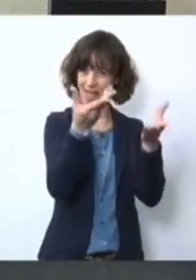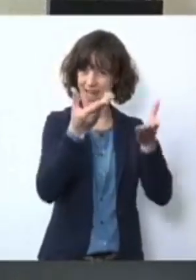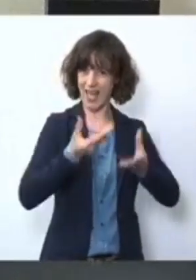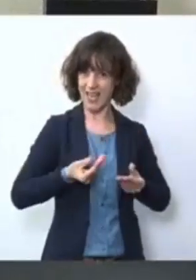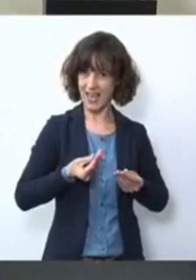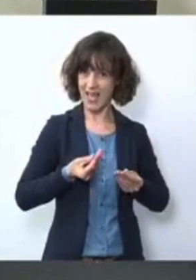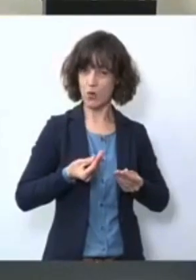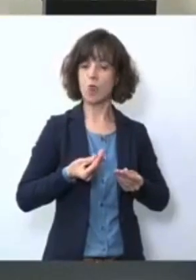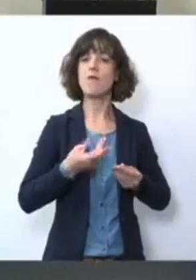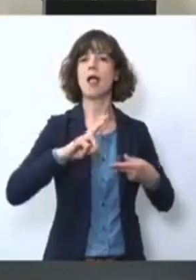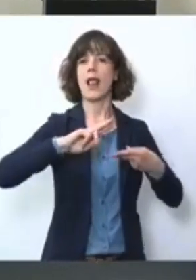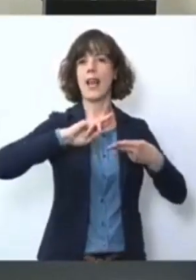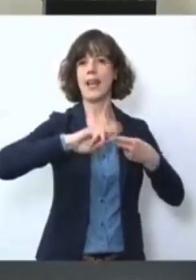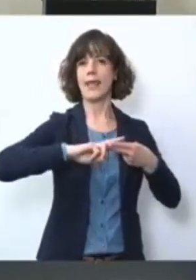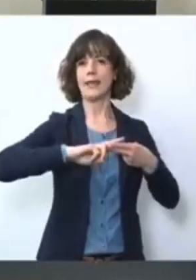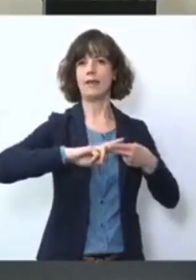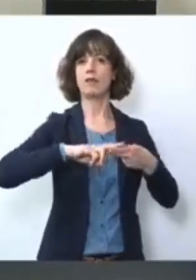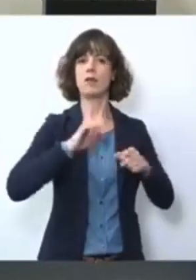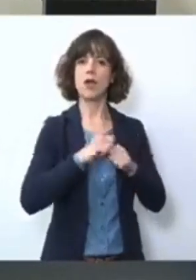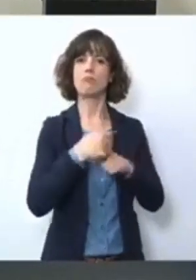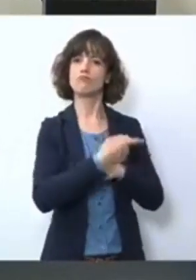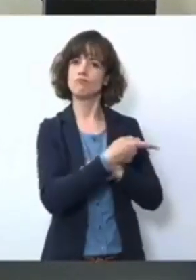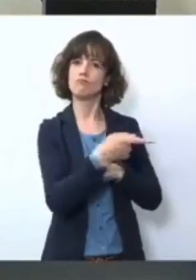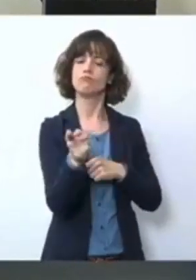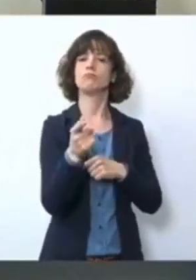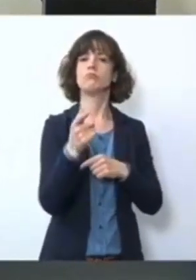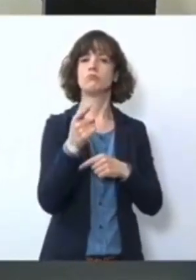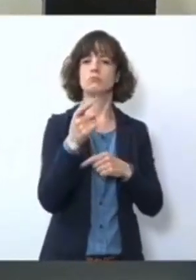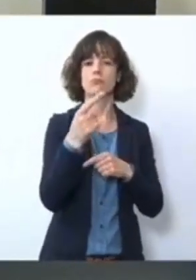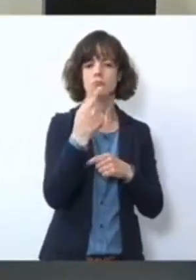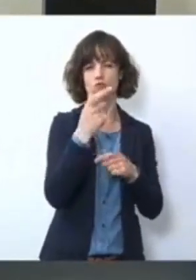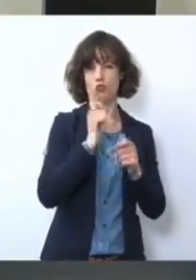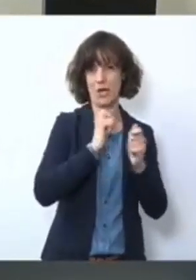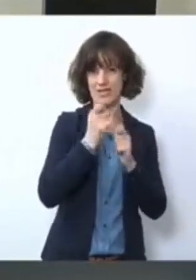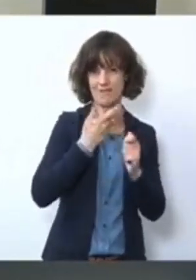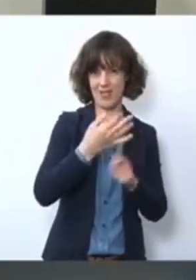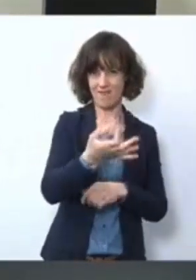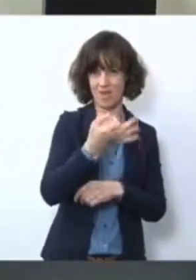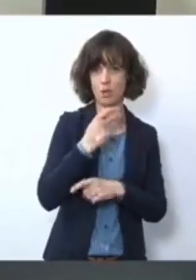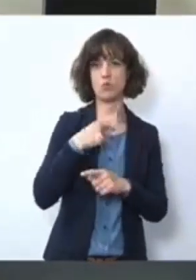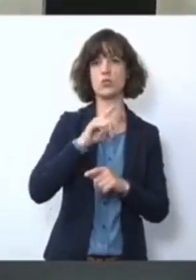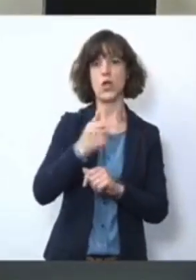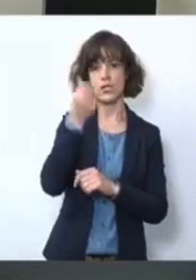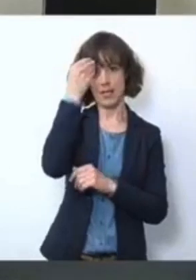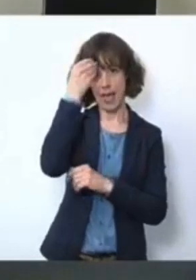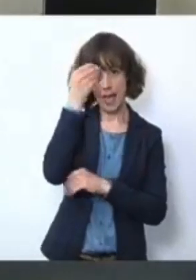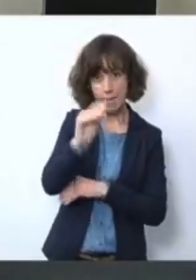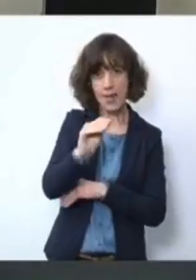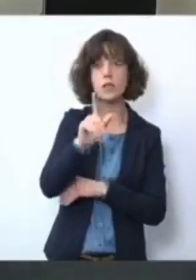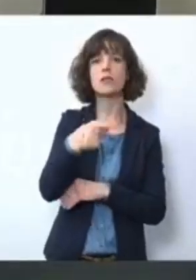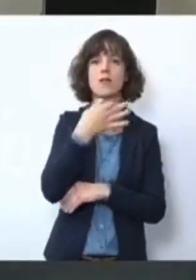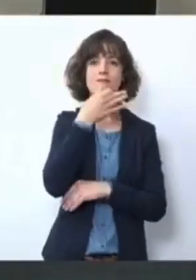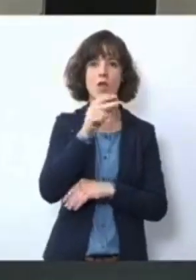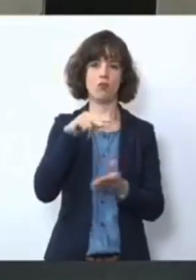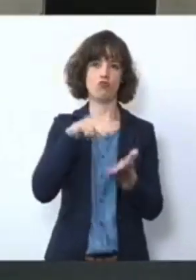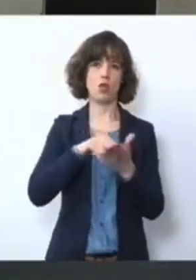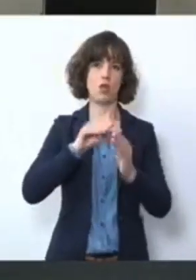den Sie sich einwählen könnten und wo Sie sich bitte nach einer kurzen Registrierung, wo Sie die Fragen direkt rein posten können.